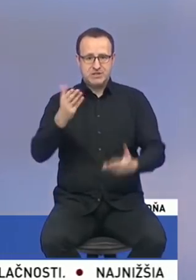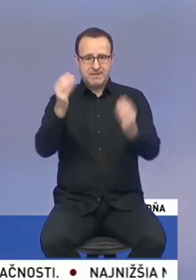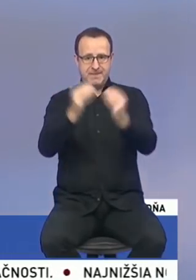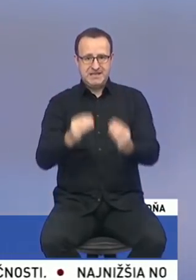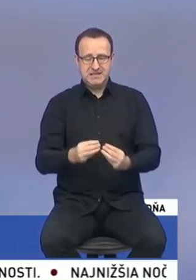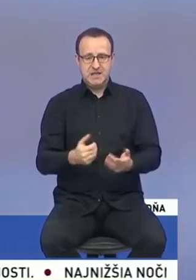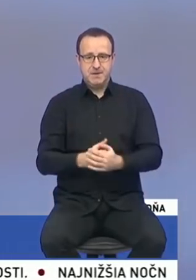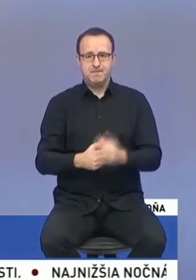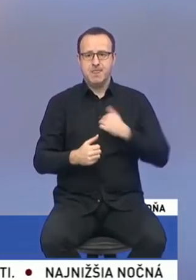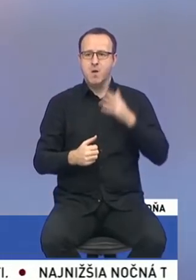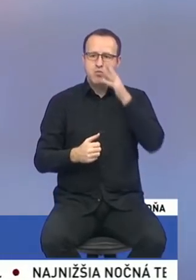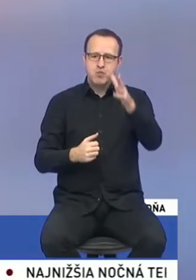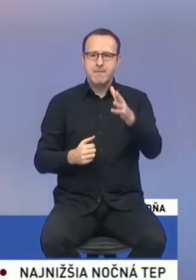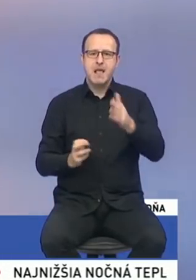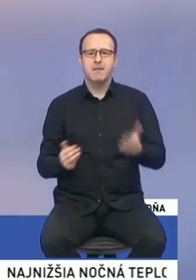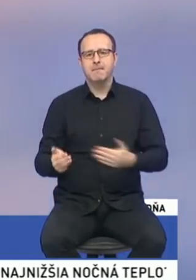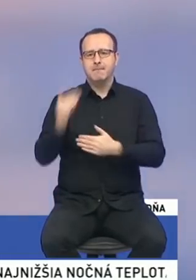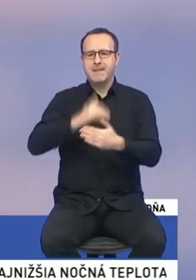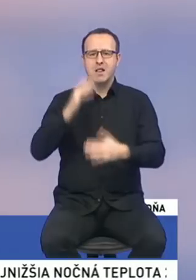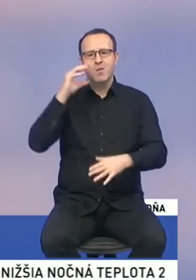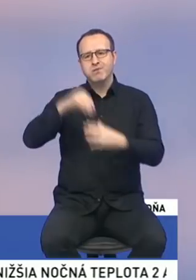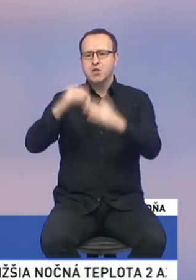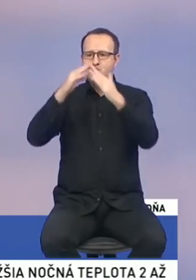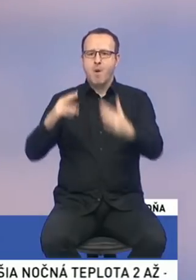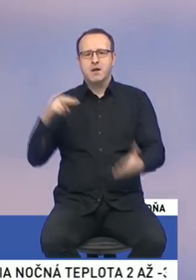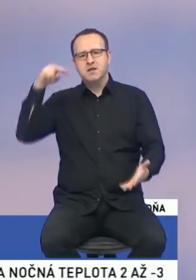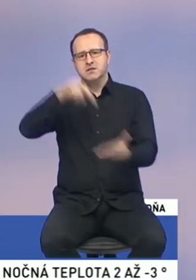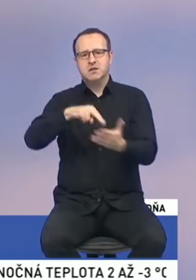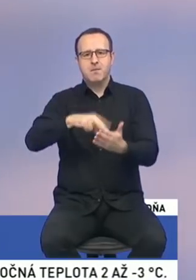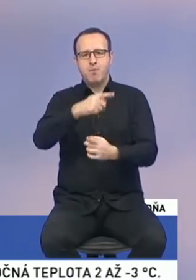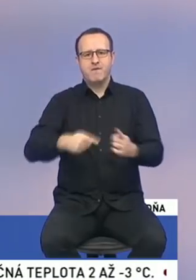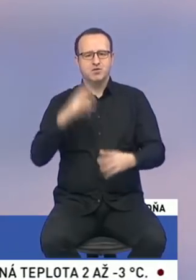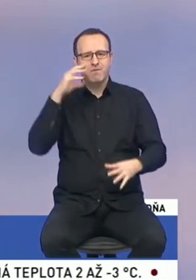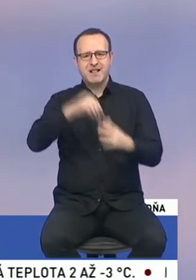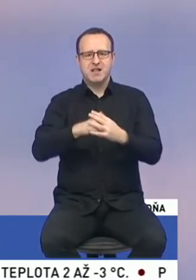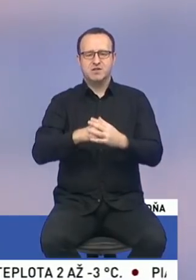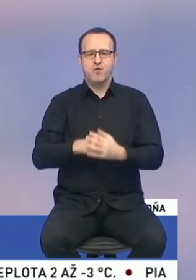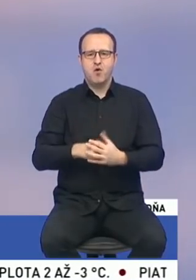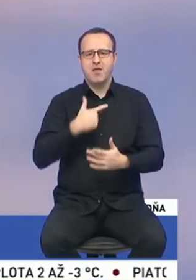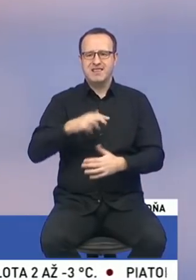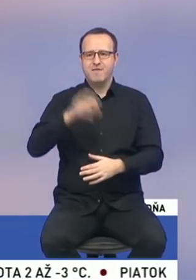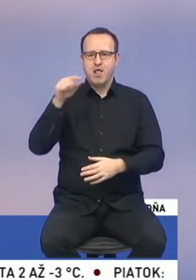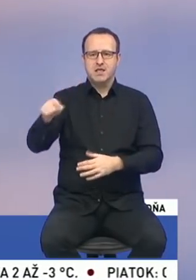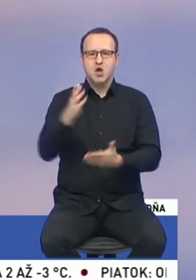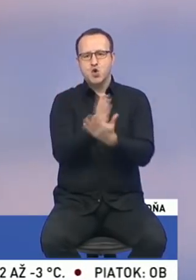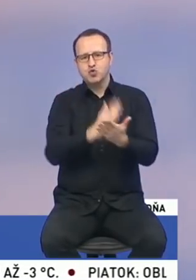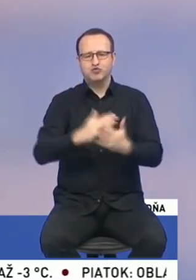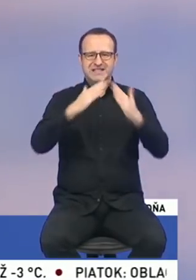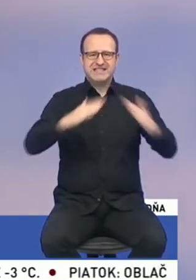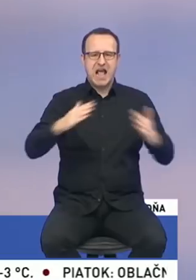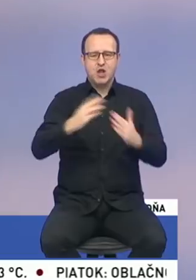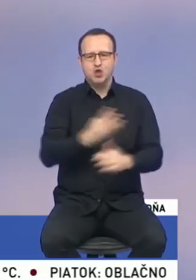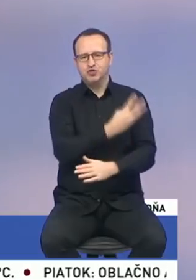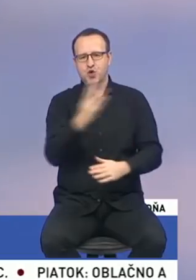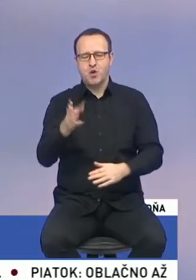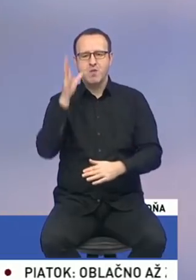vo voľbách, tak teraz budeme pred jeho bytom, pred jeho domom, tam budú polovica obyvateľov obce, ktorí ho nevolili, si rozložia stany a 4 roky mu